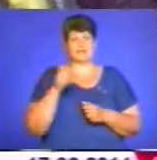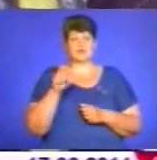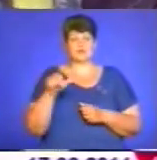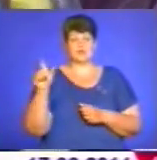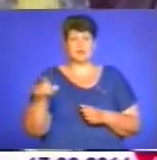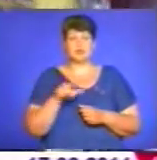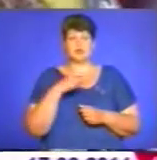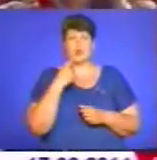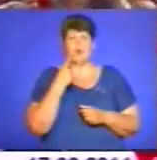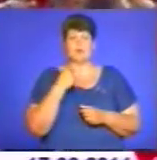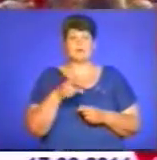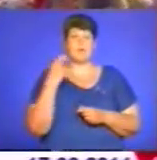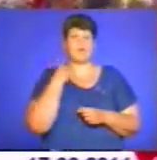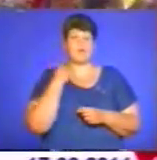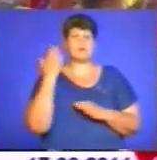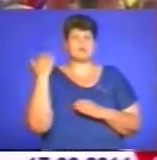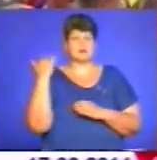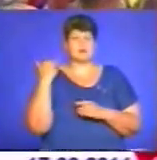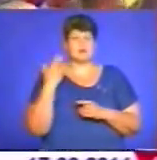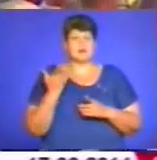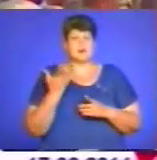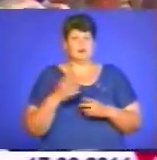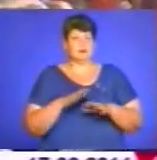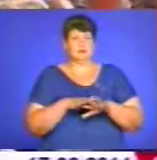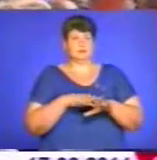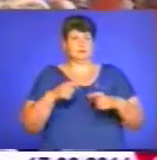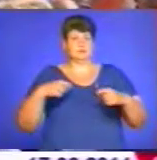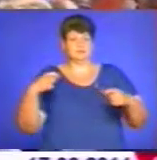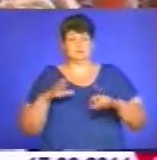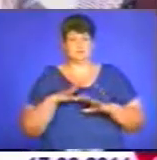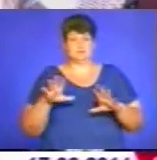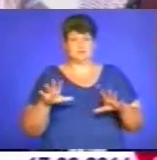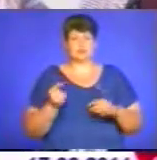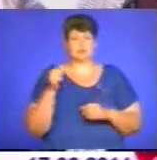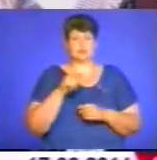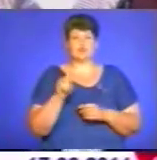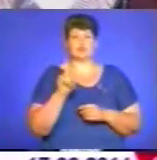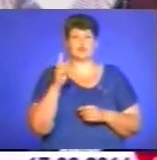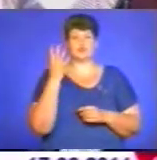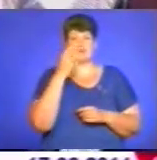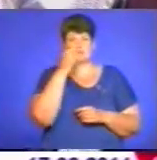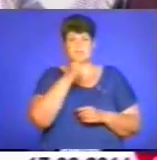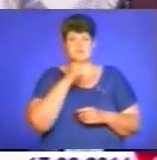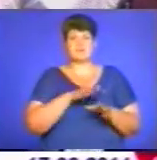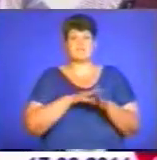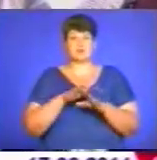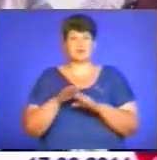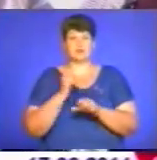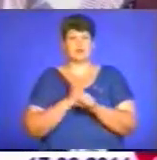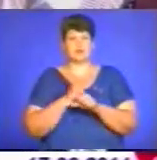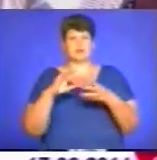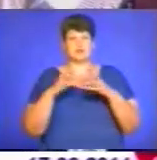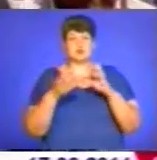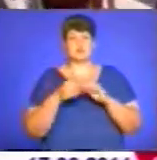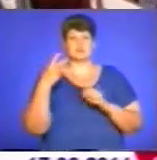кажуть, їм боргували і раніше, але не такий тривалий термін. І це при тому, що за чотири місяці вони виконали робіт на суму